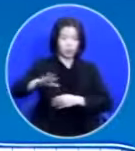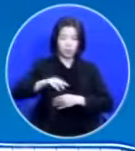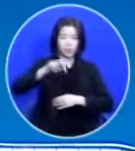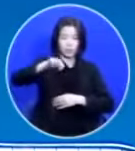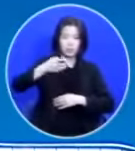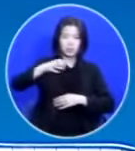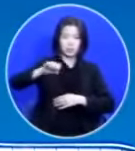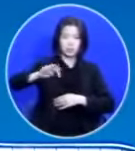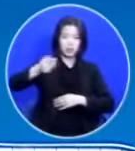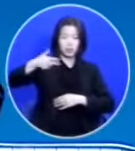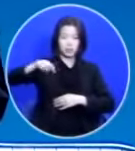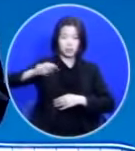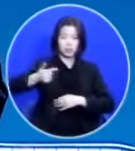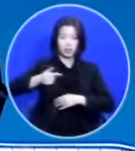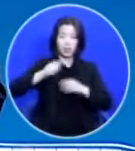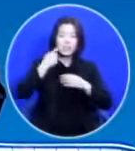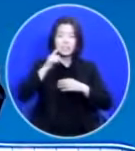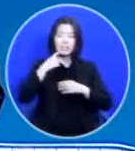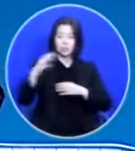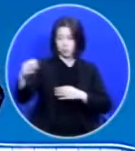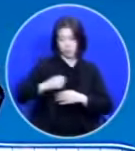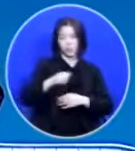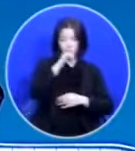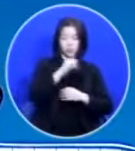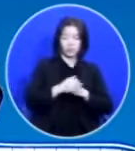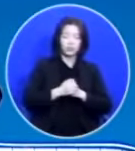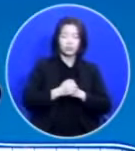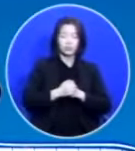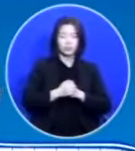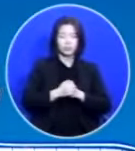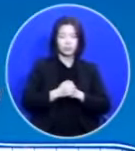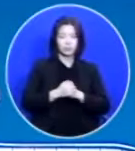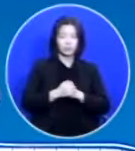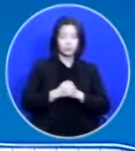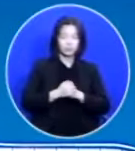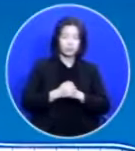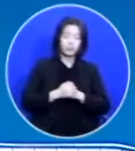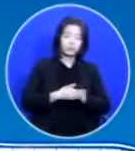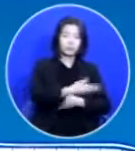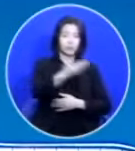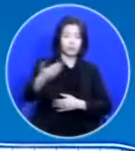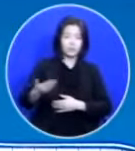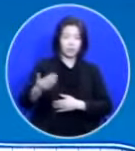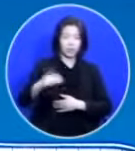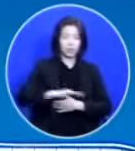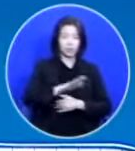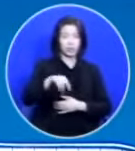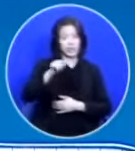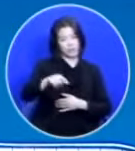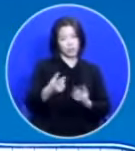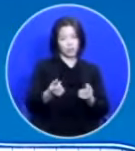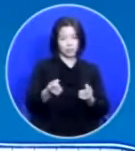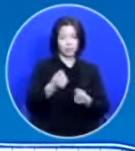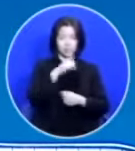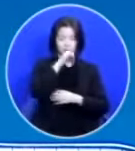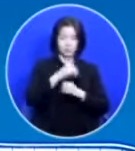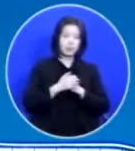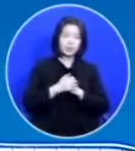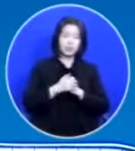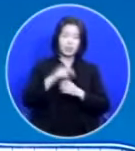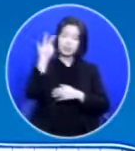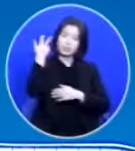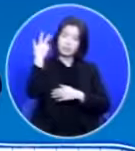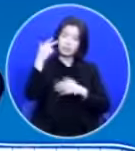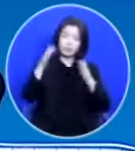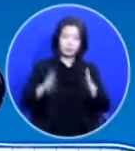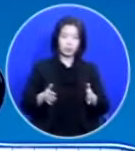목사님은 그걸 되찾으셨다고 그래요 여러분 우리가 꼭 그렇습니다 지난 한 주간